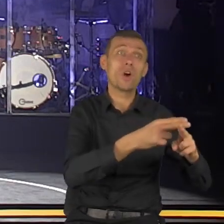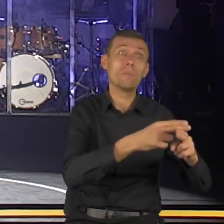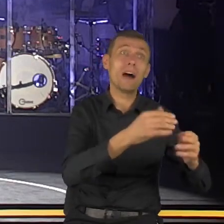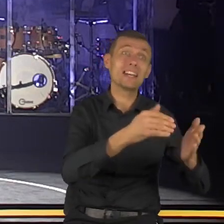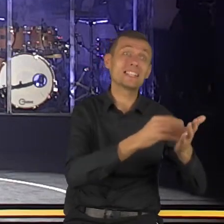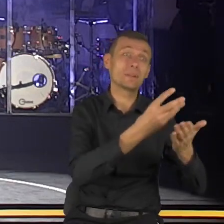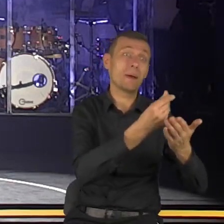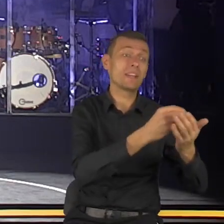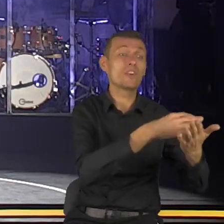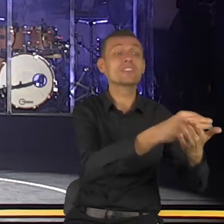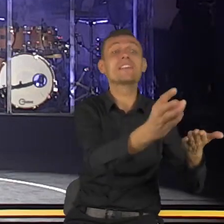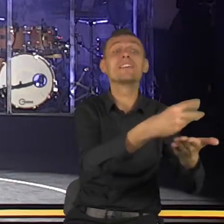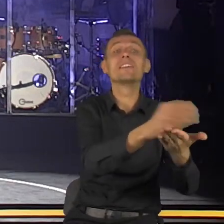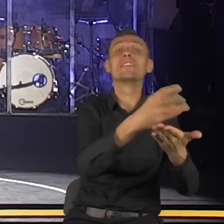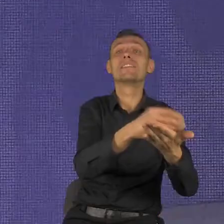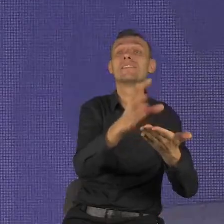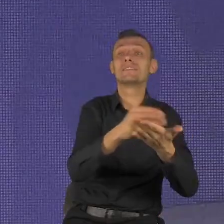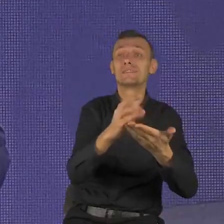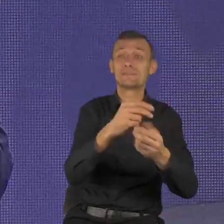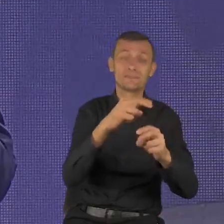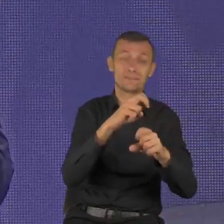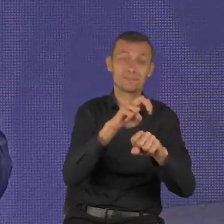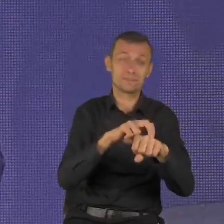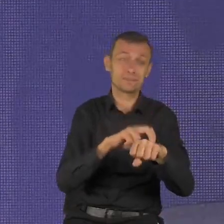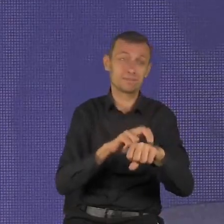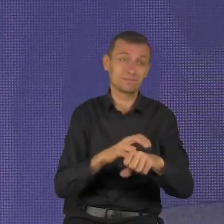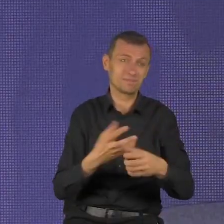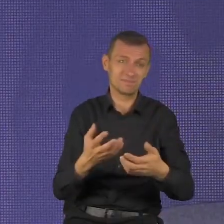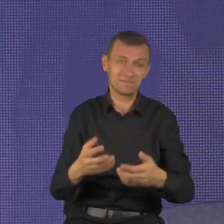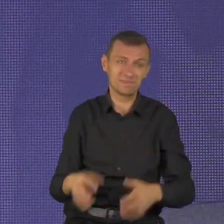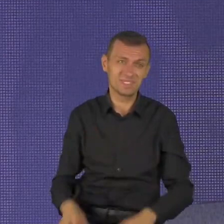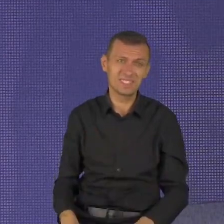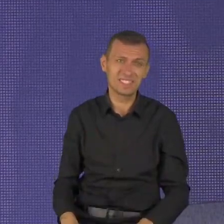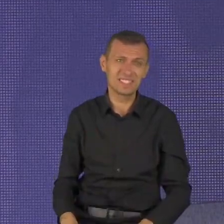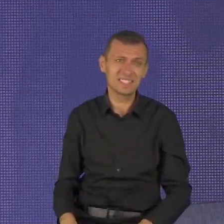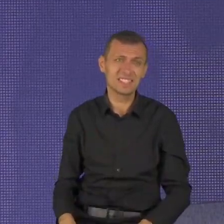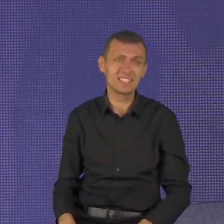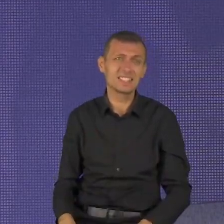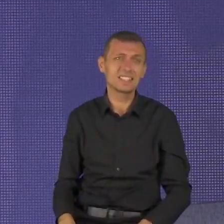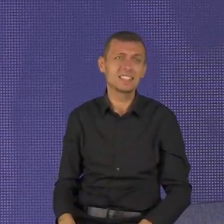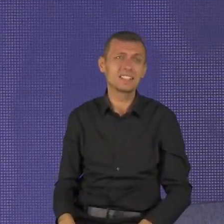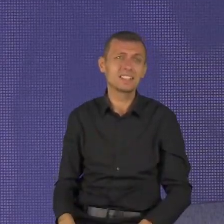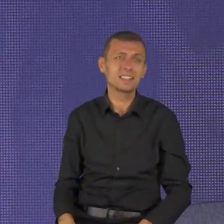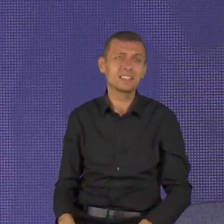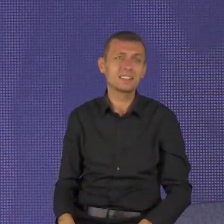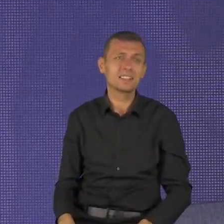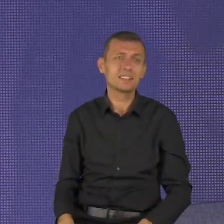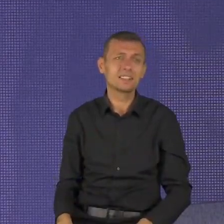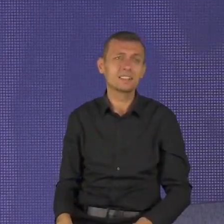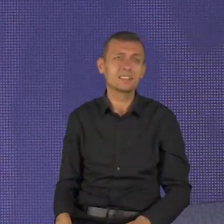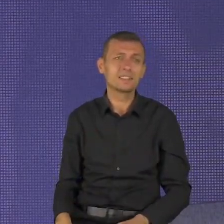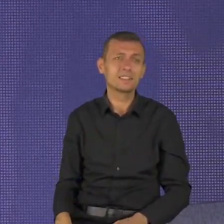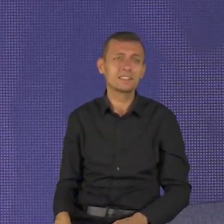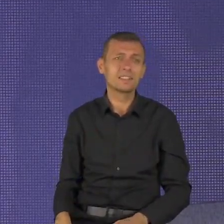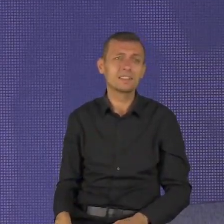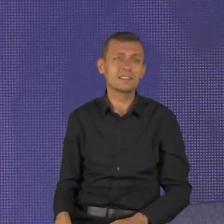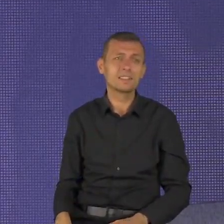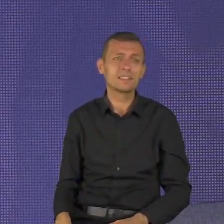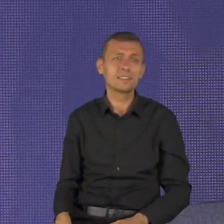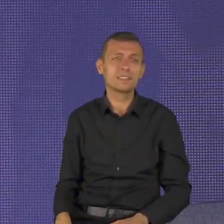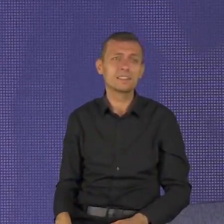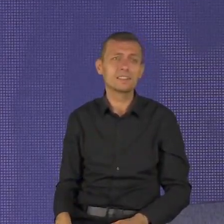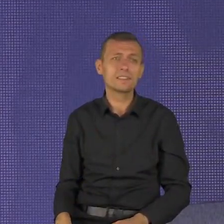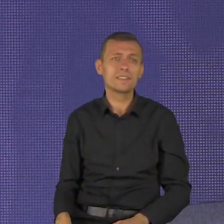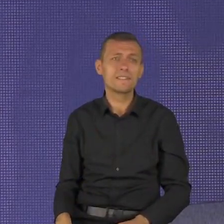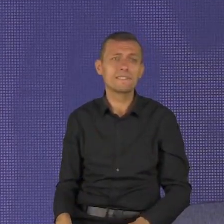Mit, że posiadanie więcej uczynie mnie bardziej szczęśliwym, chroni mnie od bycia zadowolonym i